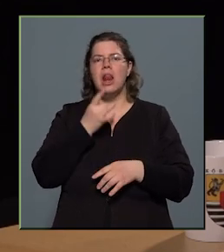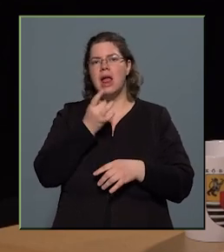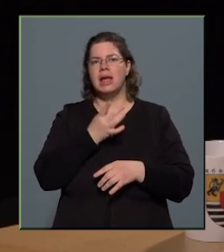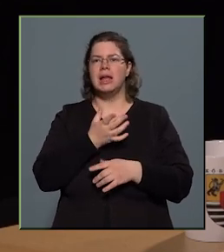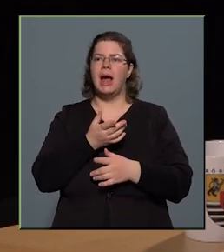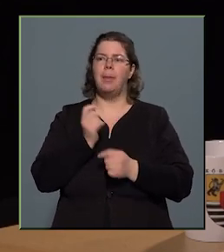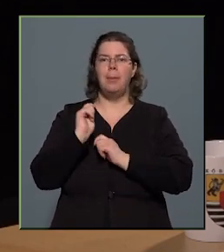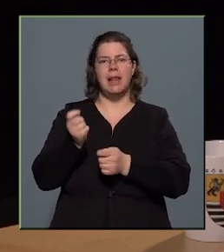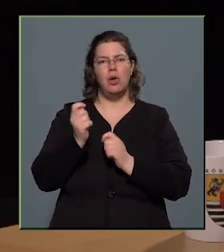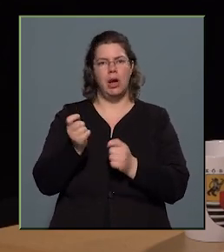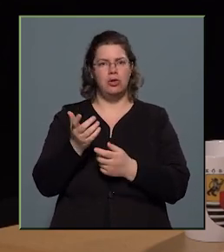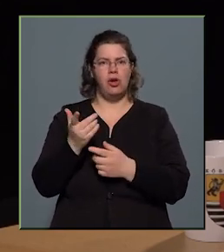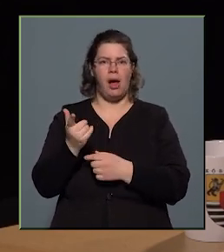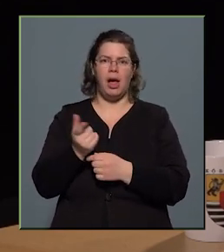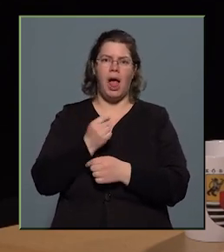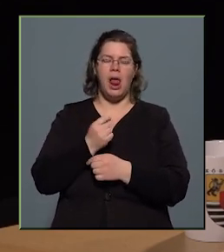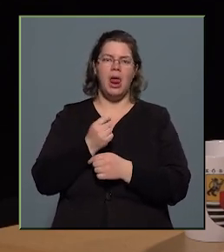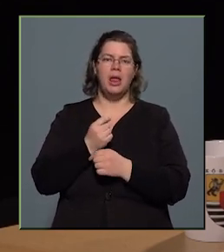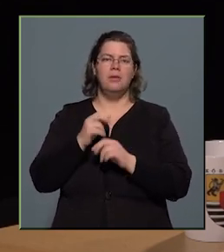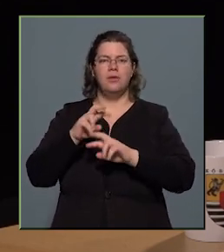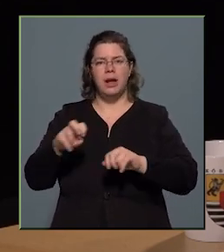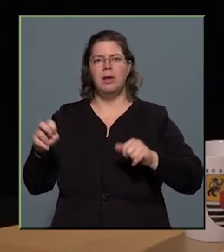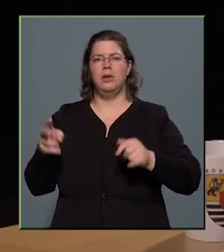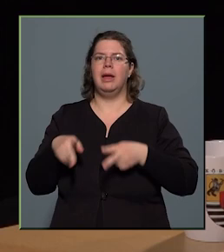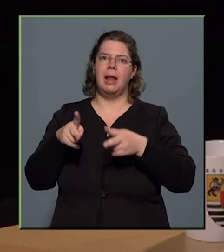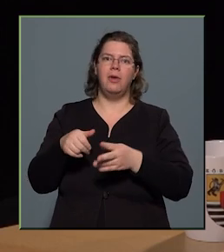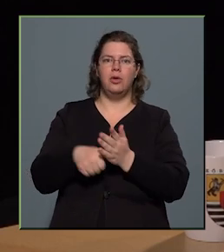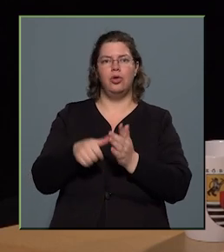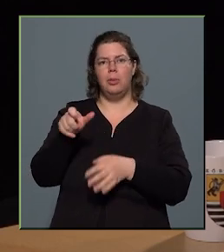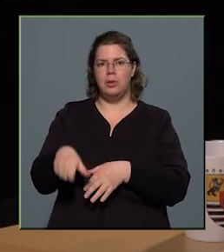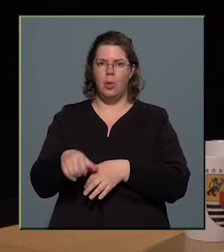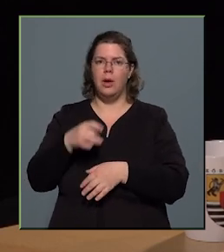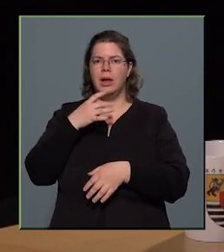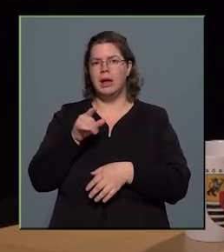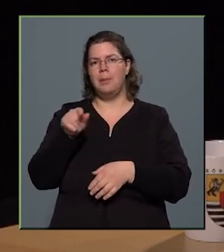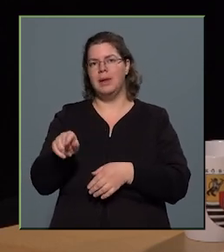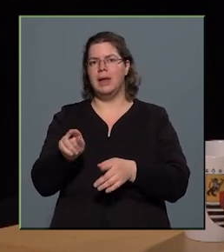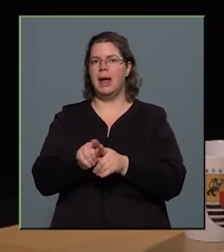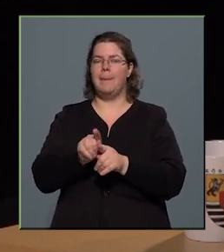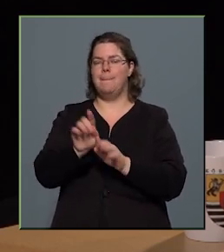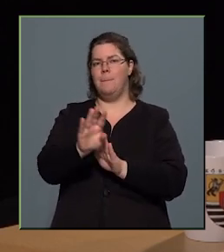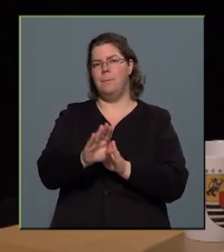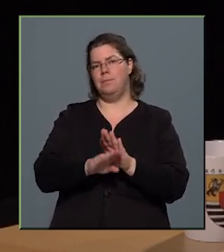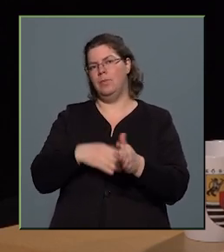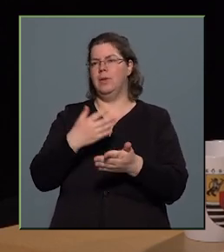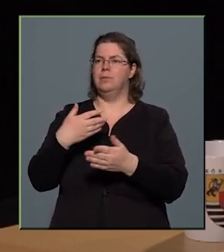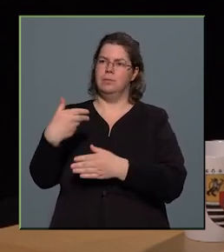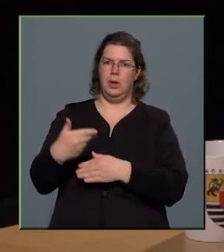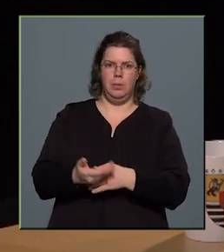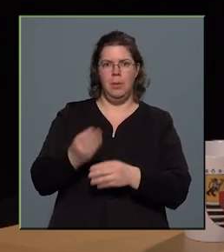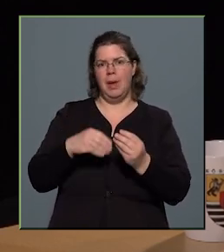a betörésekkel felderítését kedvelő nyomozó, az túlnyomó többségében ilyen munkákat kapjon, hiszen ez meglátszik az